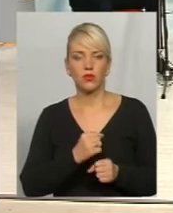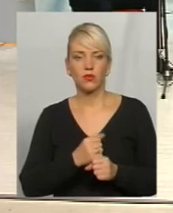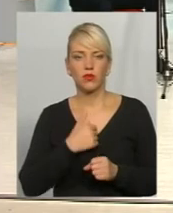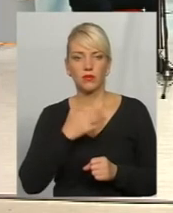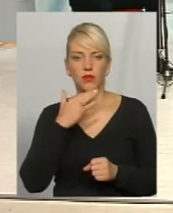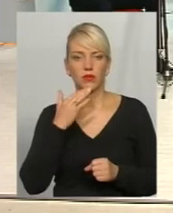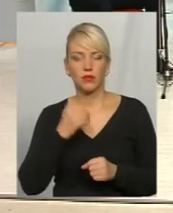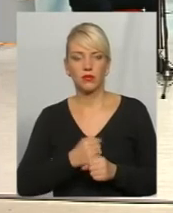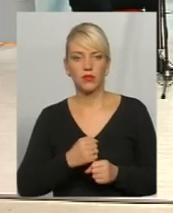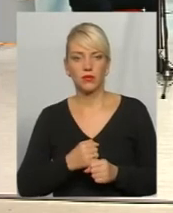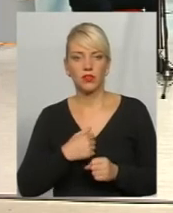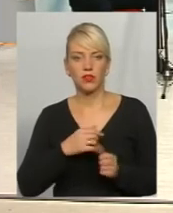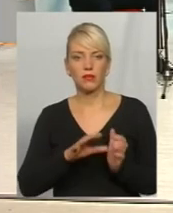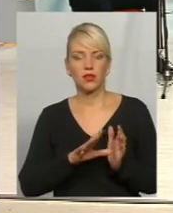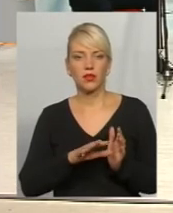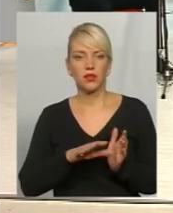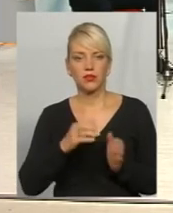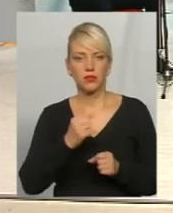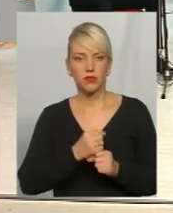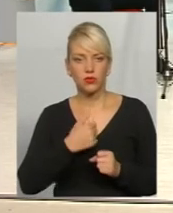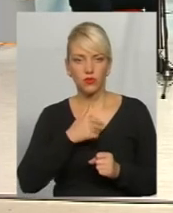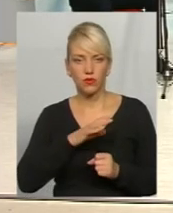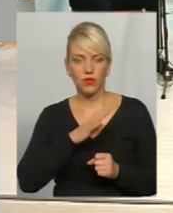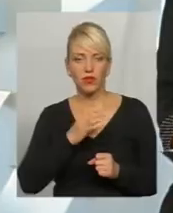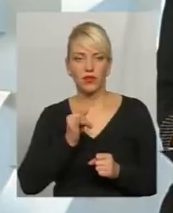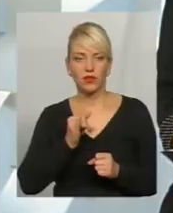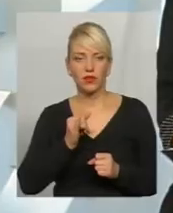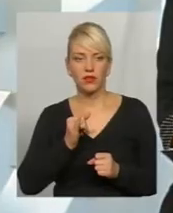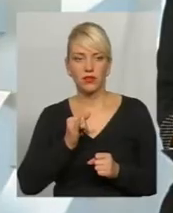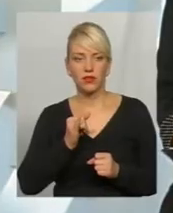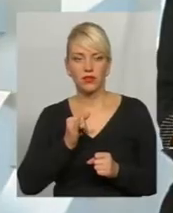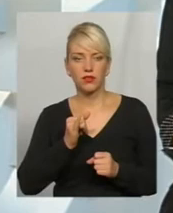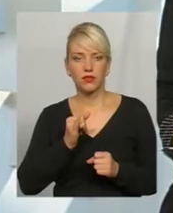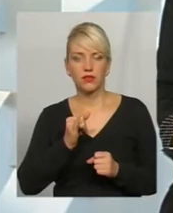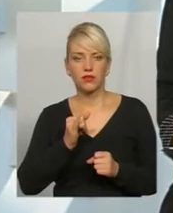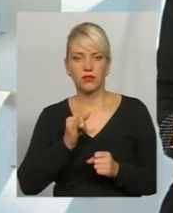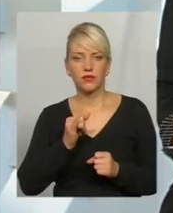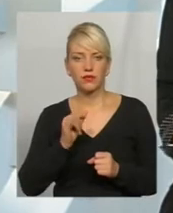Дякую, паніна Ярослава.